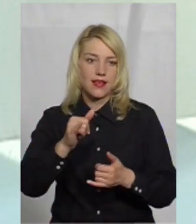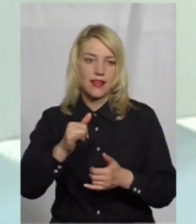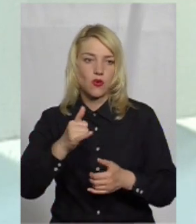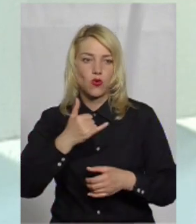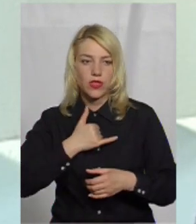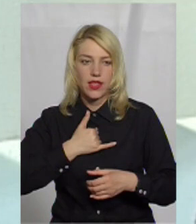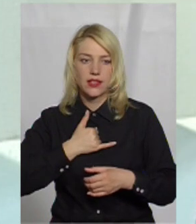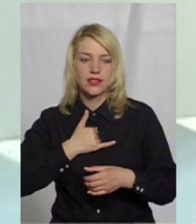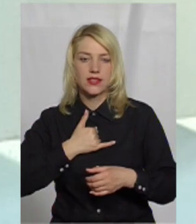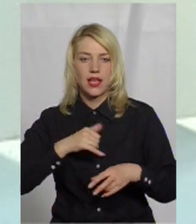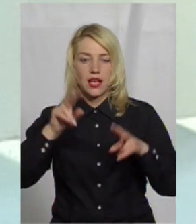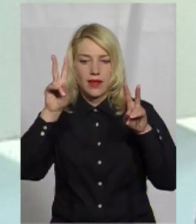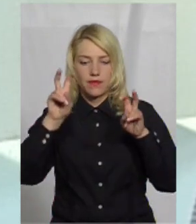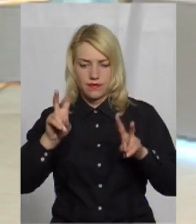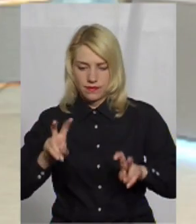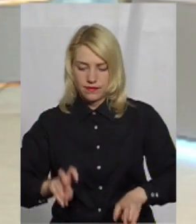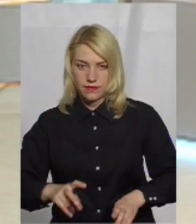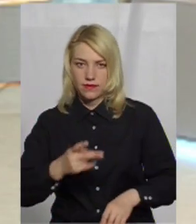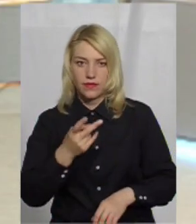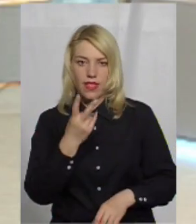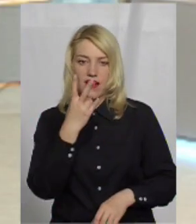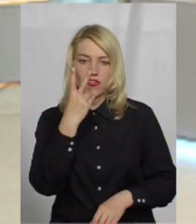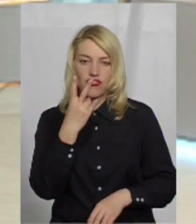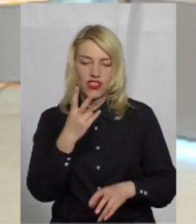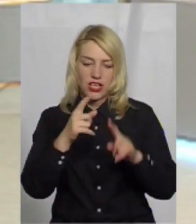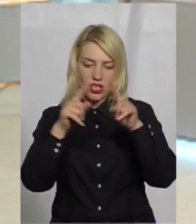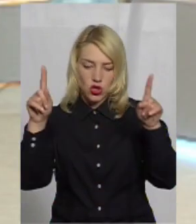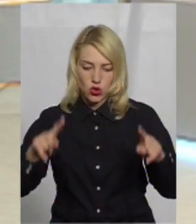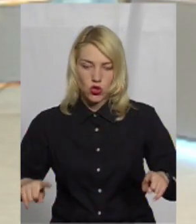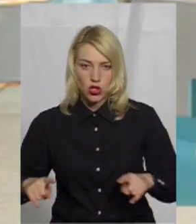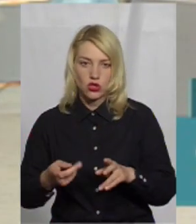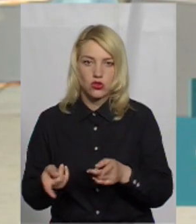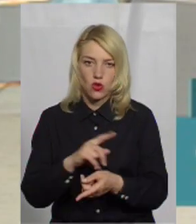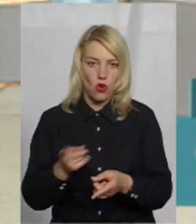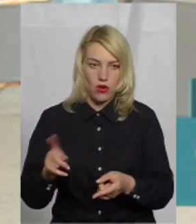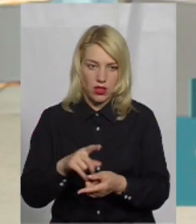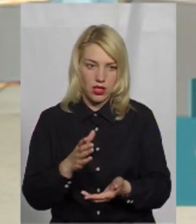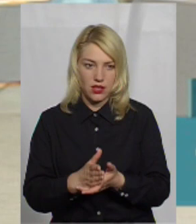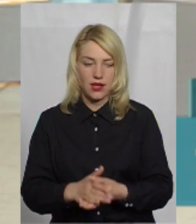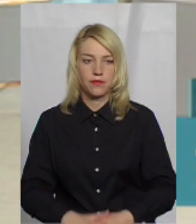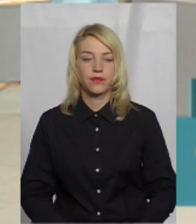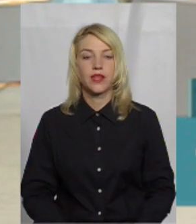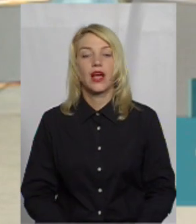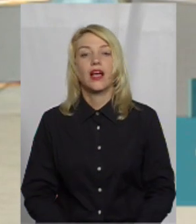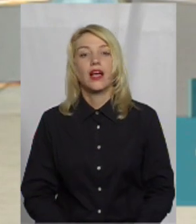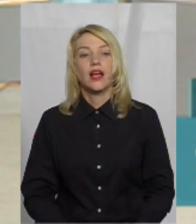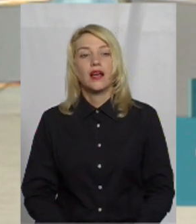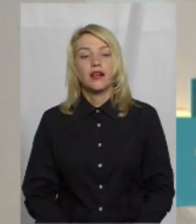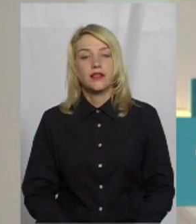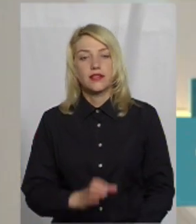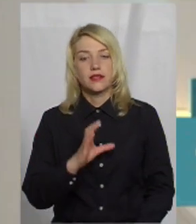кодек-класифікатора на двох стрінках, те, що ми можемо робити. Нове забезпечення. Пане Сергію, скажіть, а